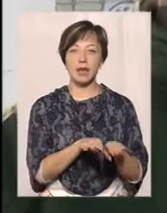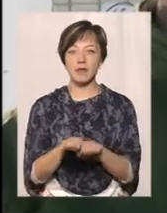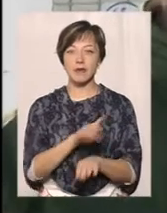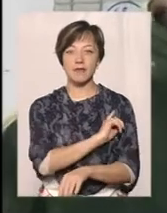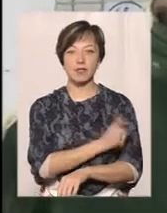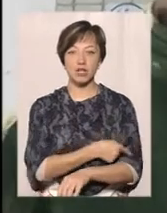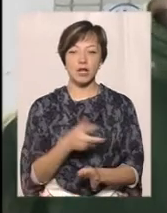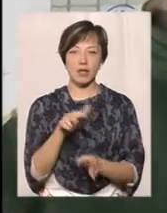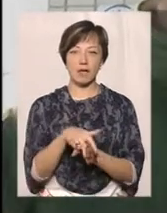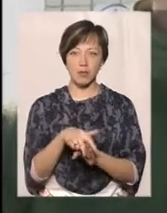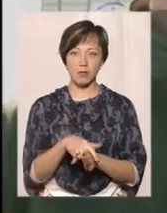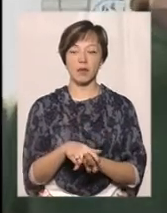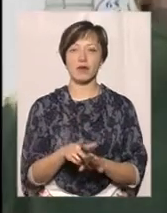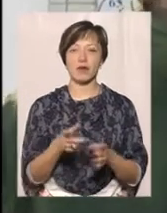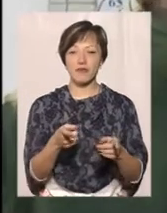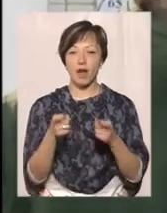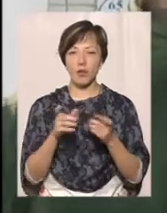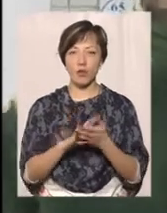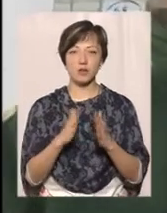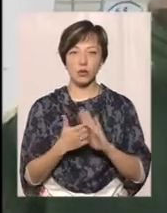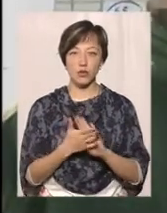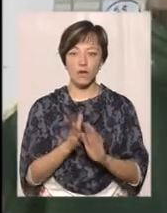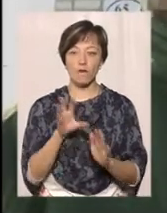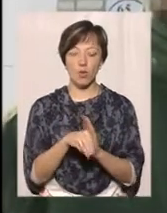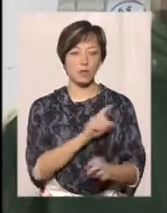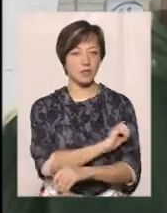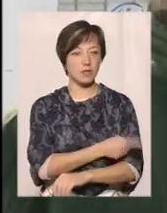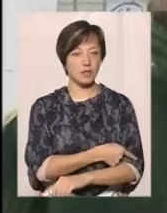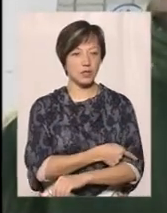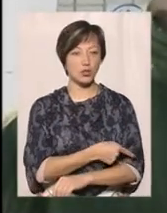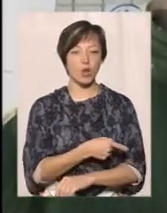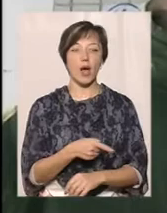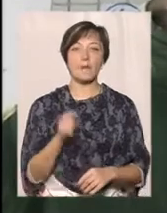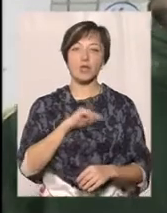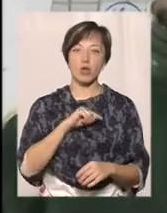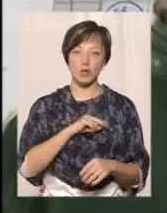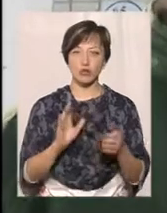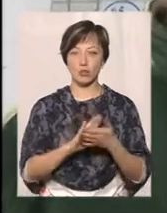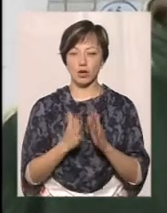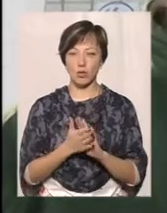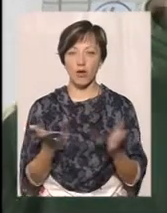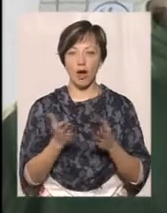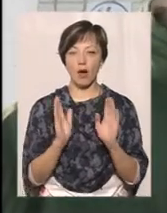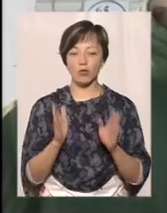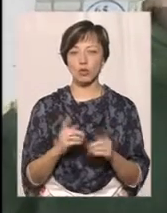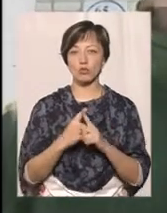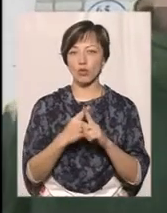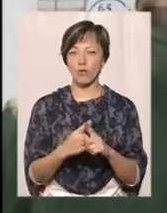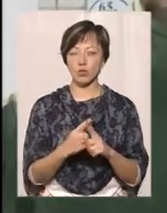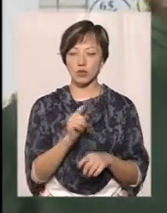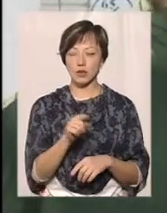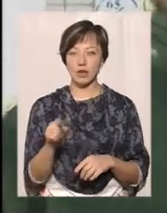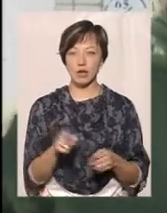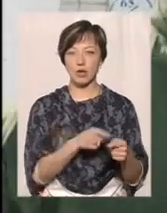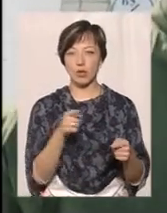фізичних навантажень, втягуємо їх в обстановку, вводимо фізичну, в психологічну обстановку, яка буде супроводжуватись їх